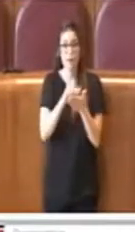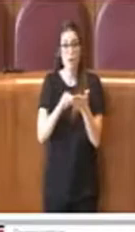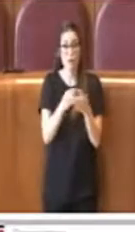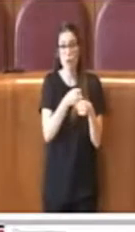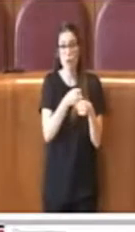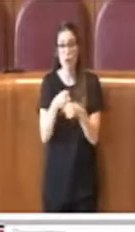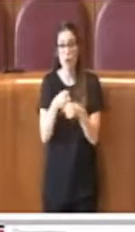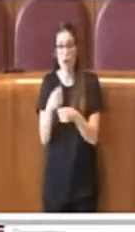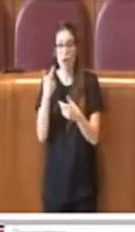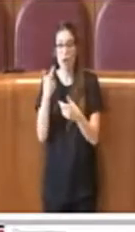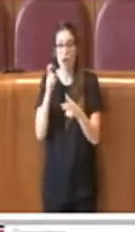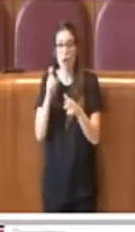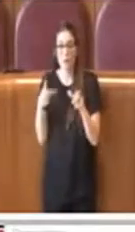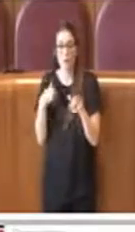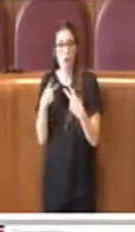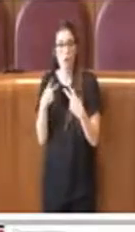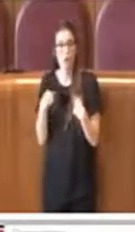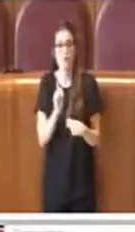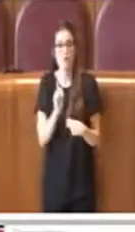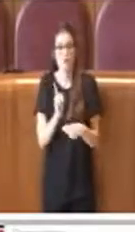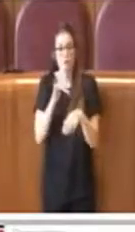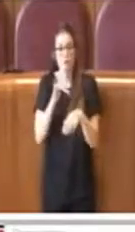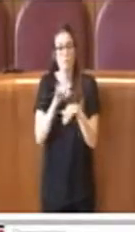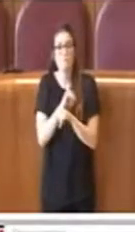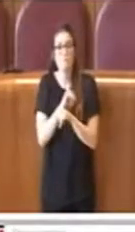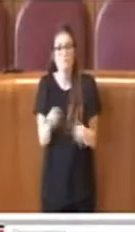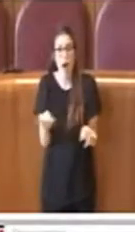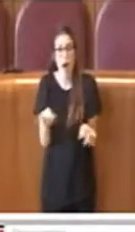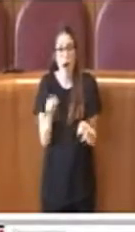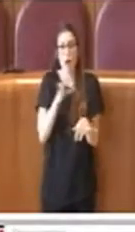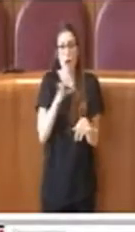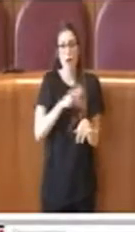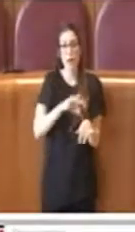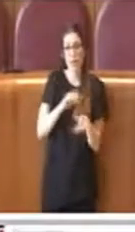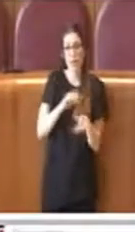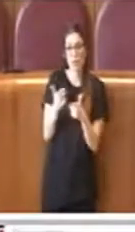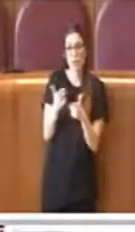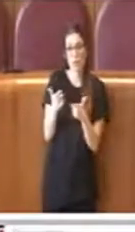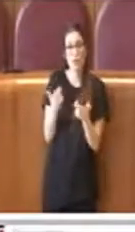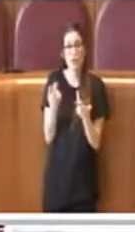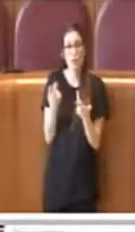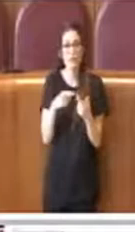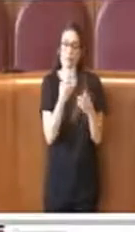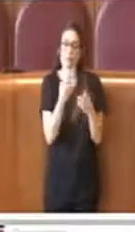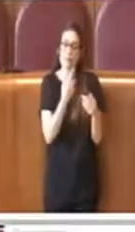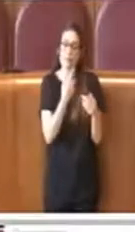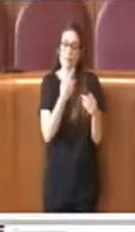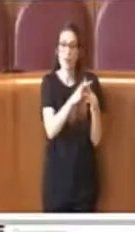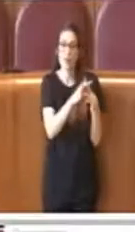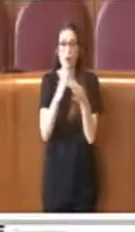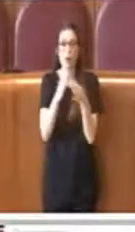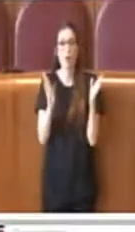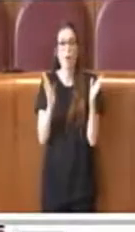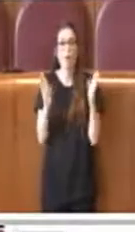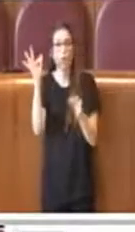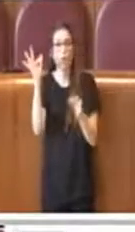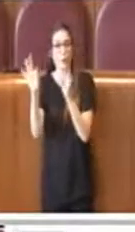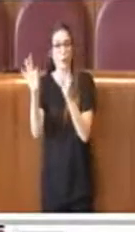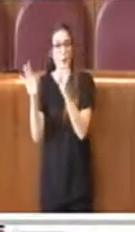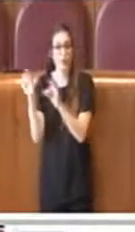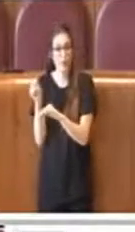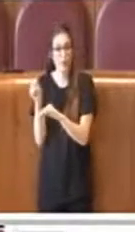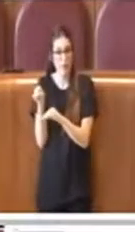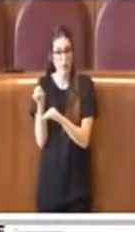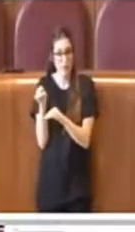non vivano direttamente la condizione o che possono avere interessi di diverso tipo rispetto agli obiettivi e ai principi alla base delle attività